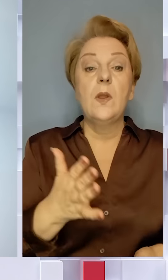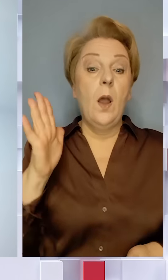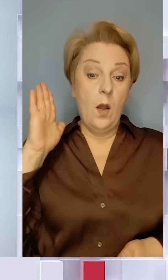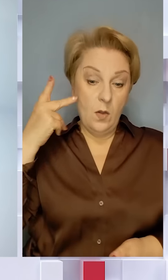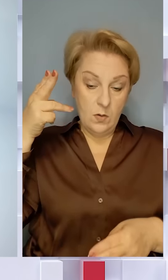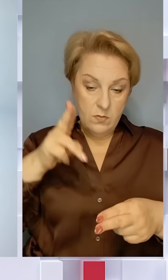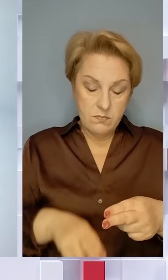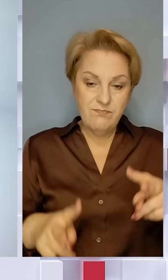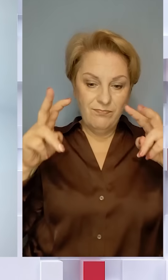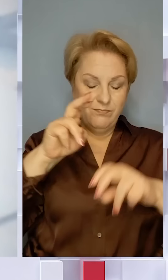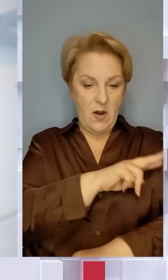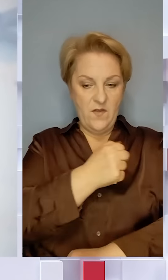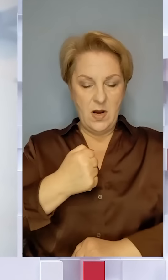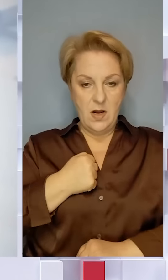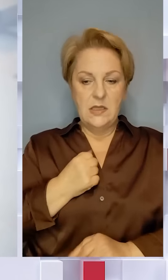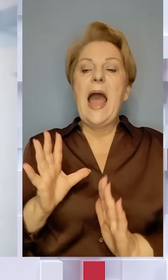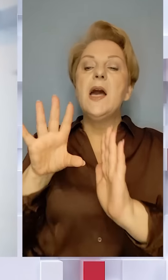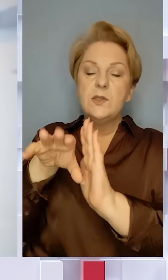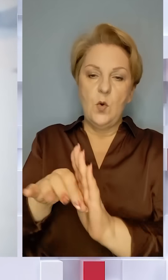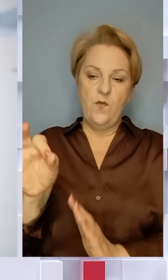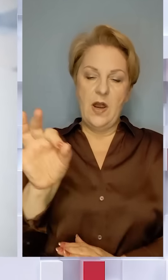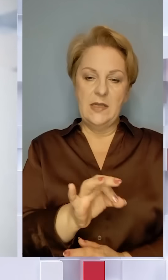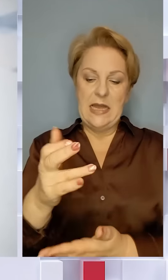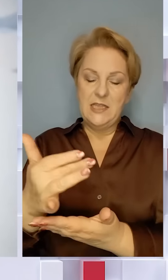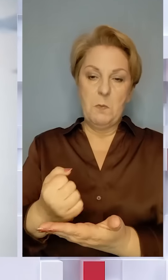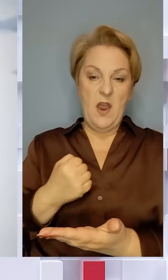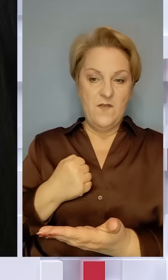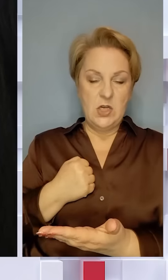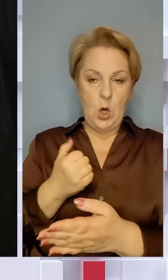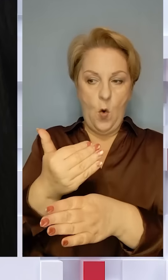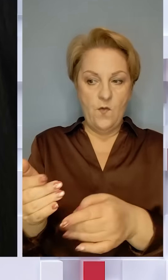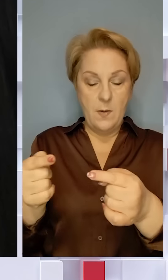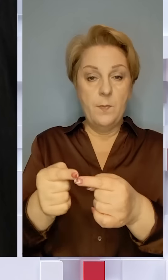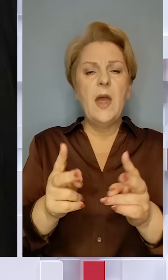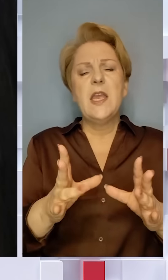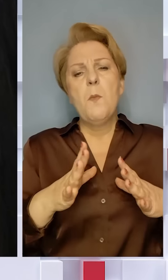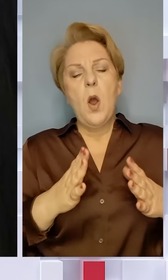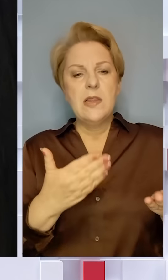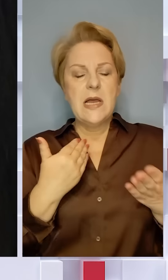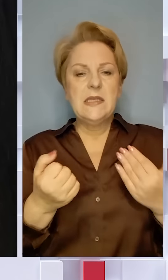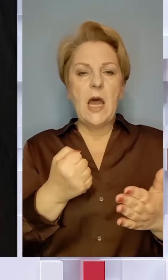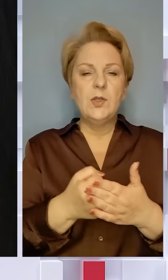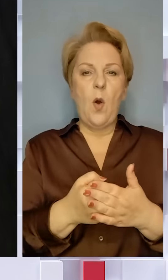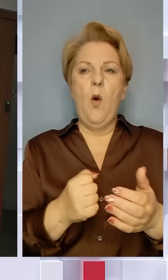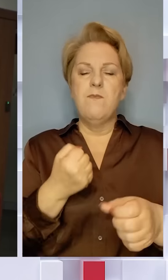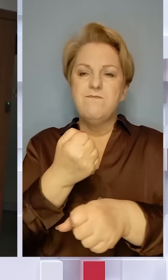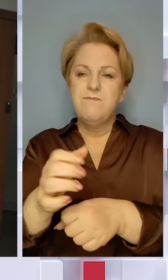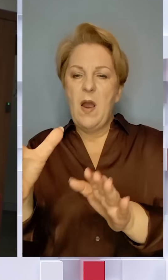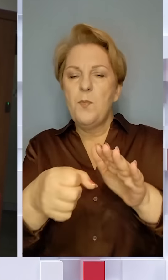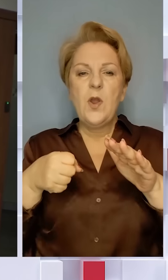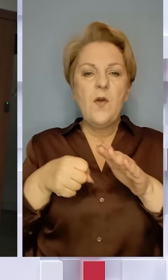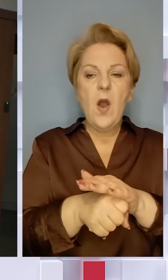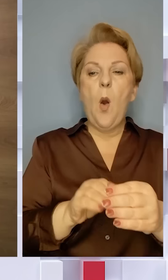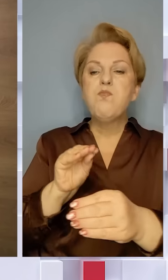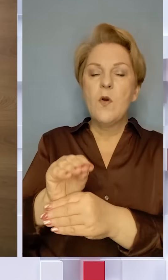проходить військово-лікарську комісію, одразу зараховується до списків військової частини. Та яким би не було ставлення до бусифікації, поповнення